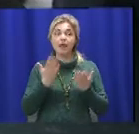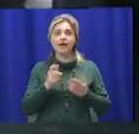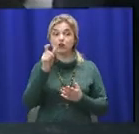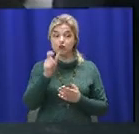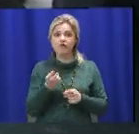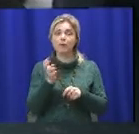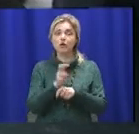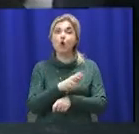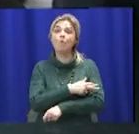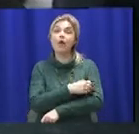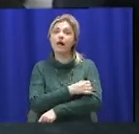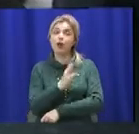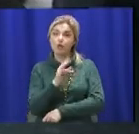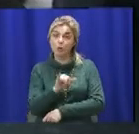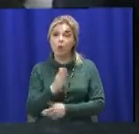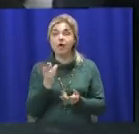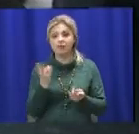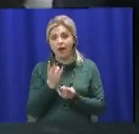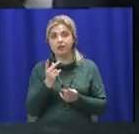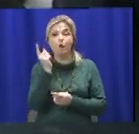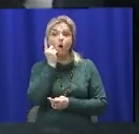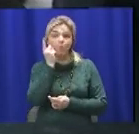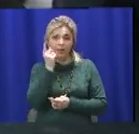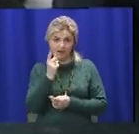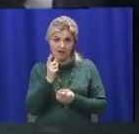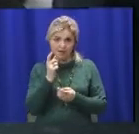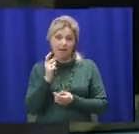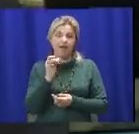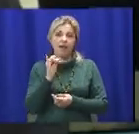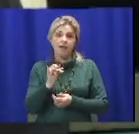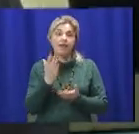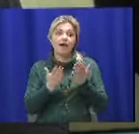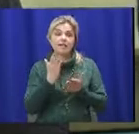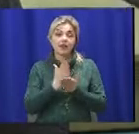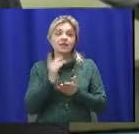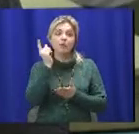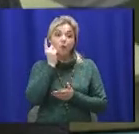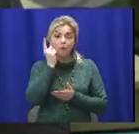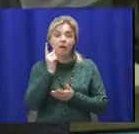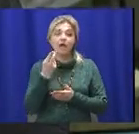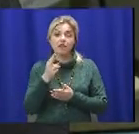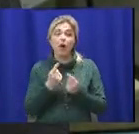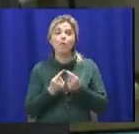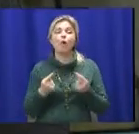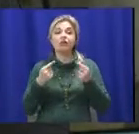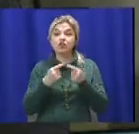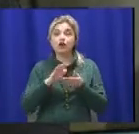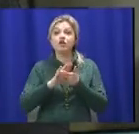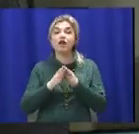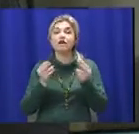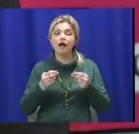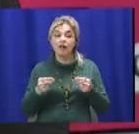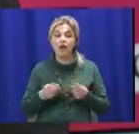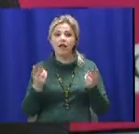поліклініку, имати при себе либо мобільний телефон, якщо є мобільний телефон, щоб для підтвердження заключення декларації вам